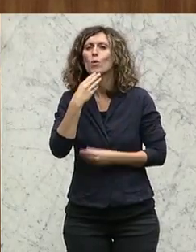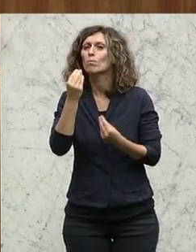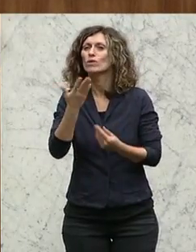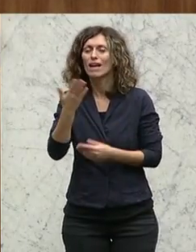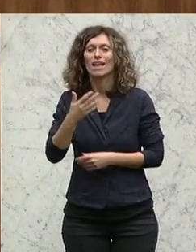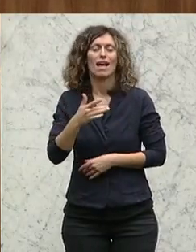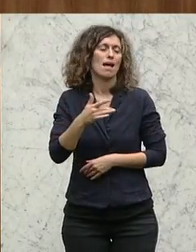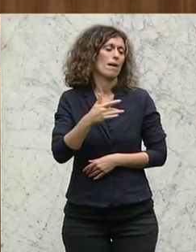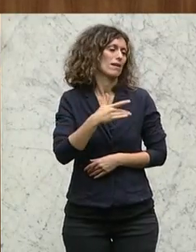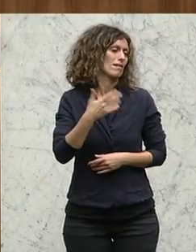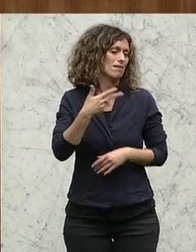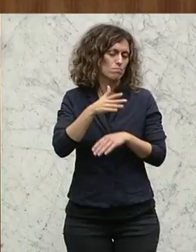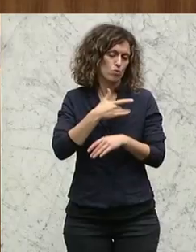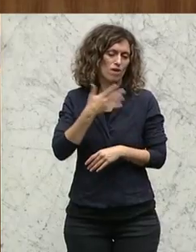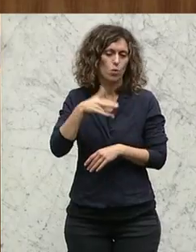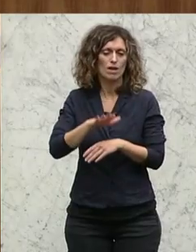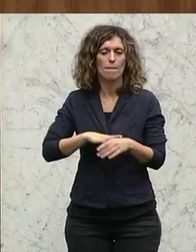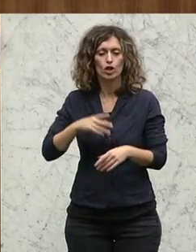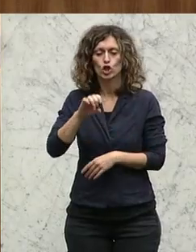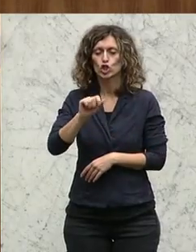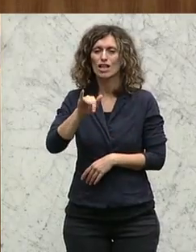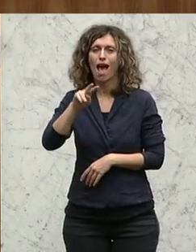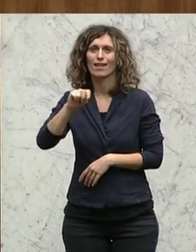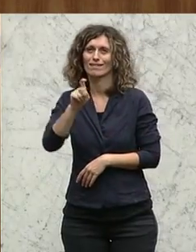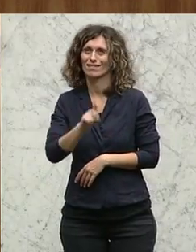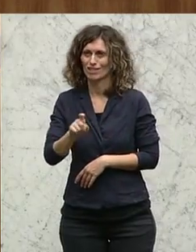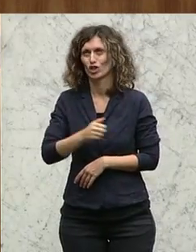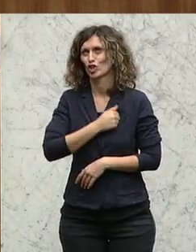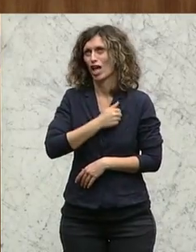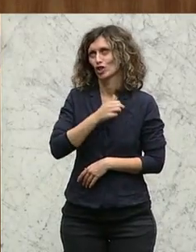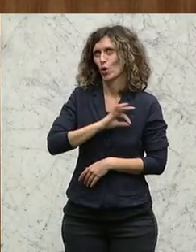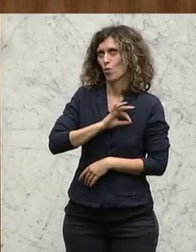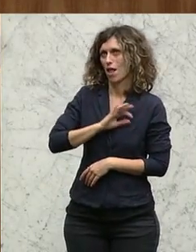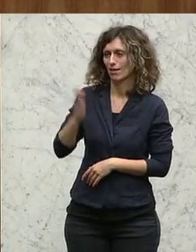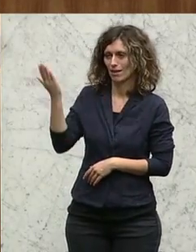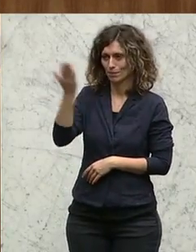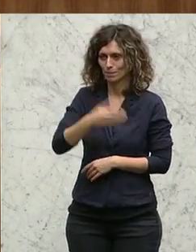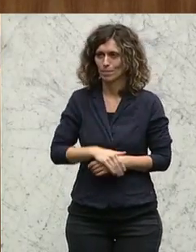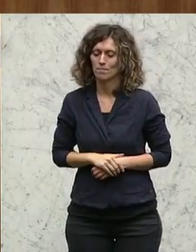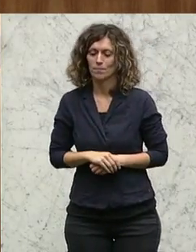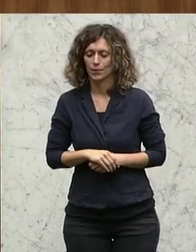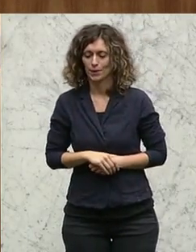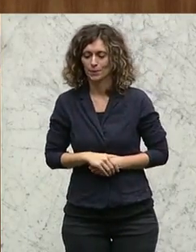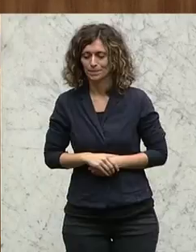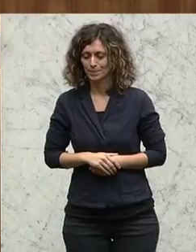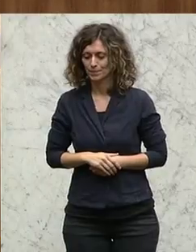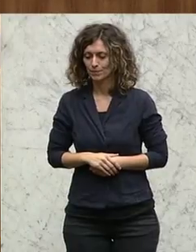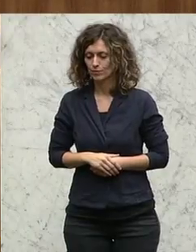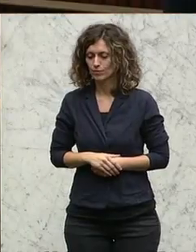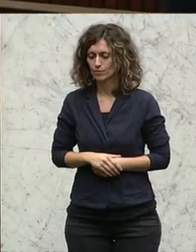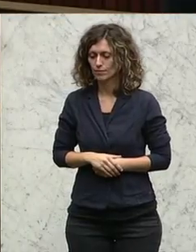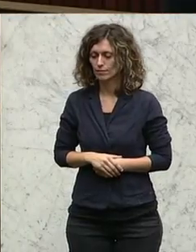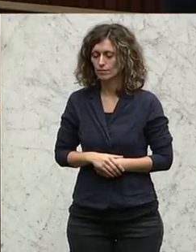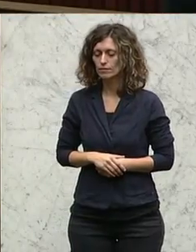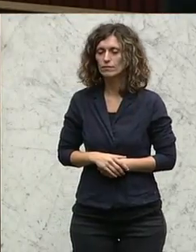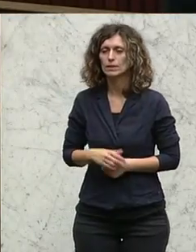in der Gemeinde Steins im Namen meiner steirischen Kollegen. Ja, Herr Kollege Hübner, ich bin mir sicher,